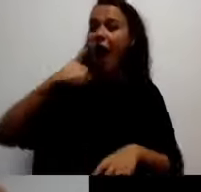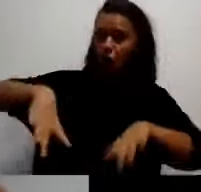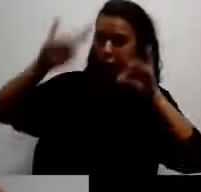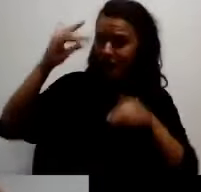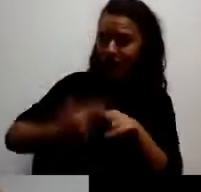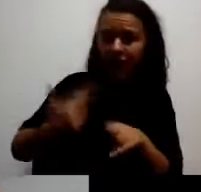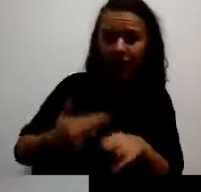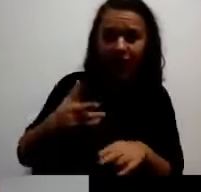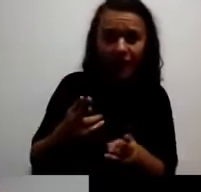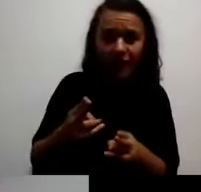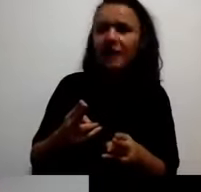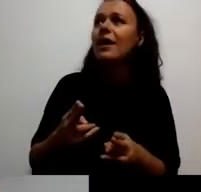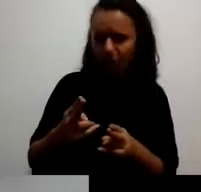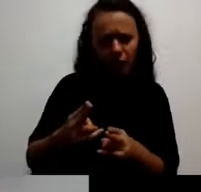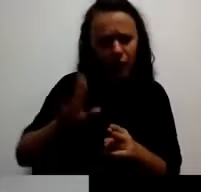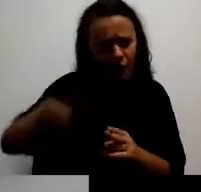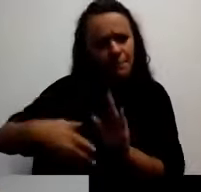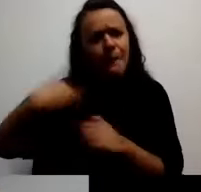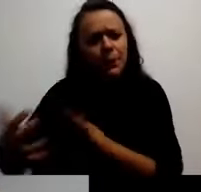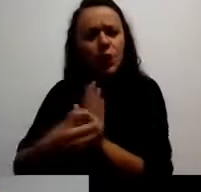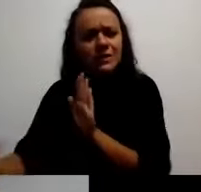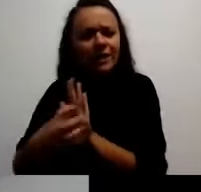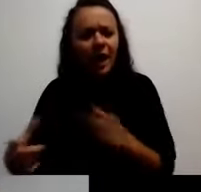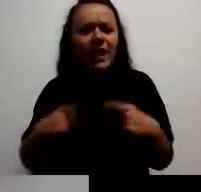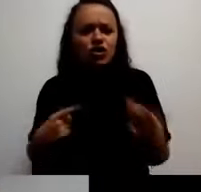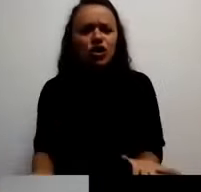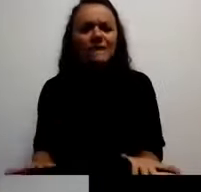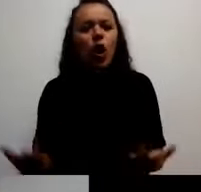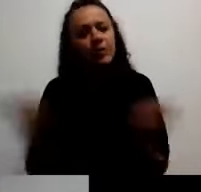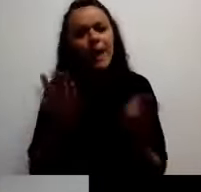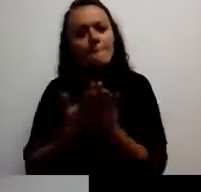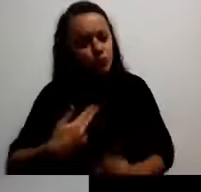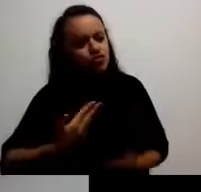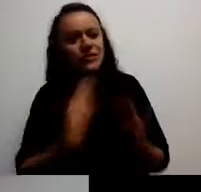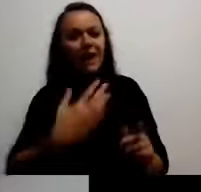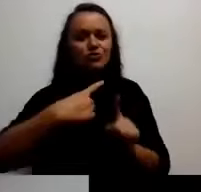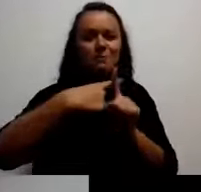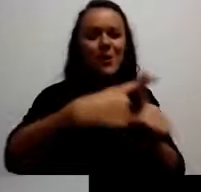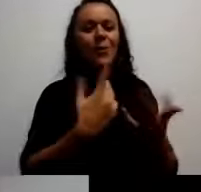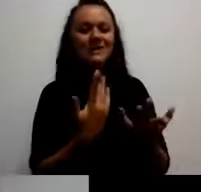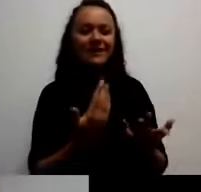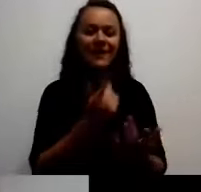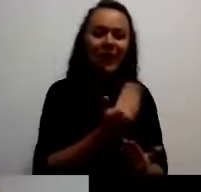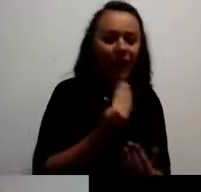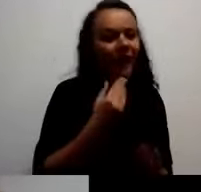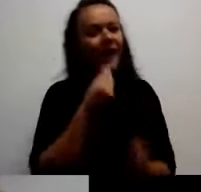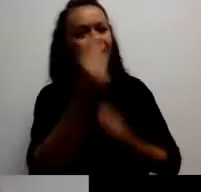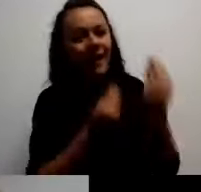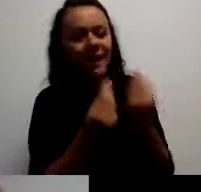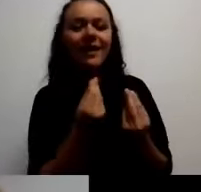Biraš da budeš svetlo u njihovom mraku. Pružina ruka, glas koji će im reći